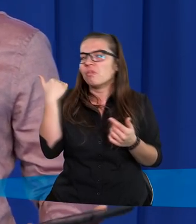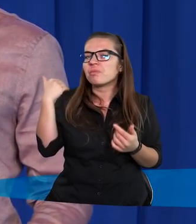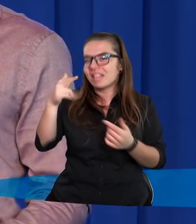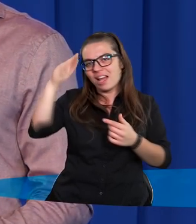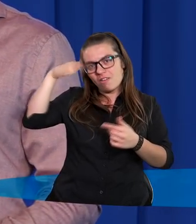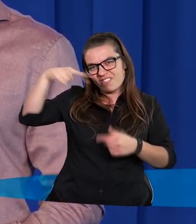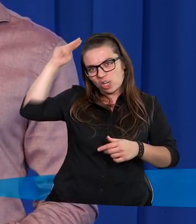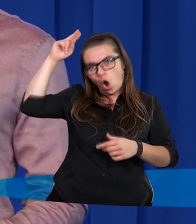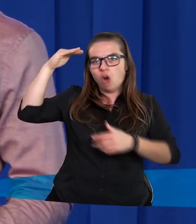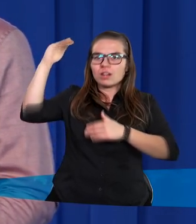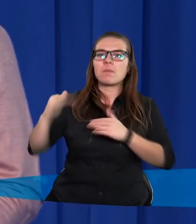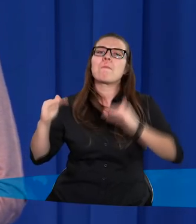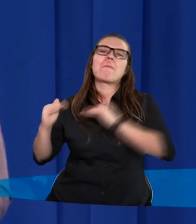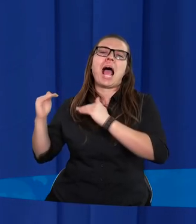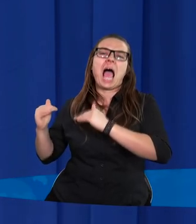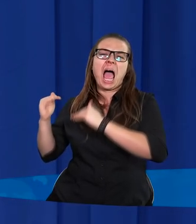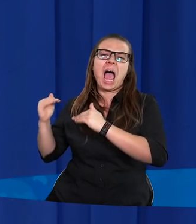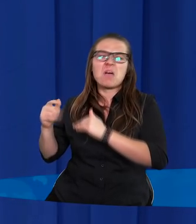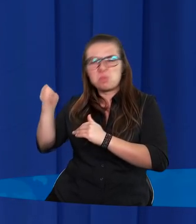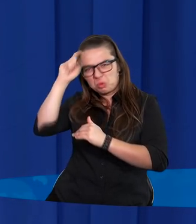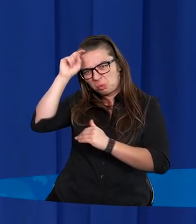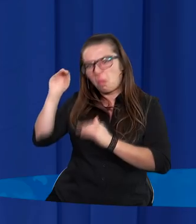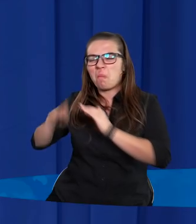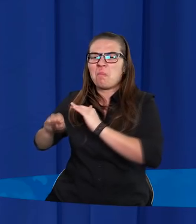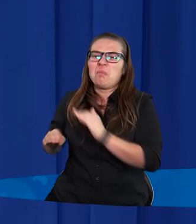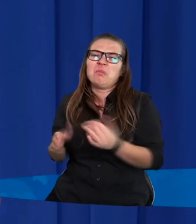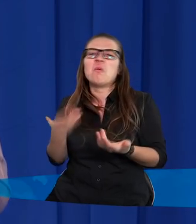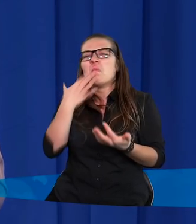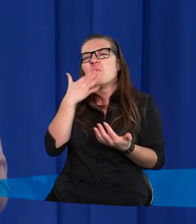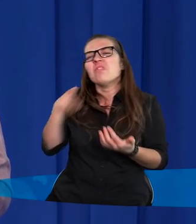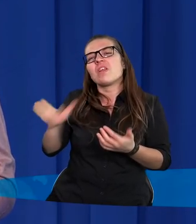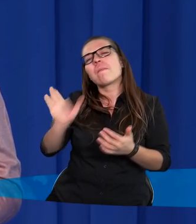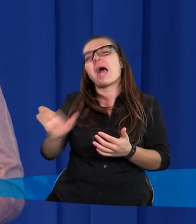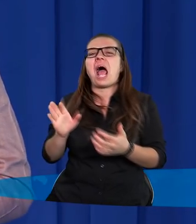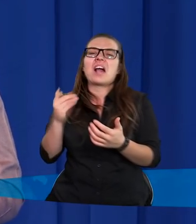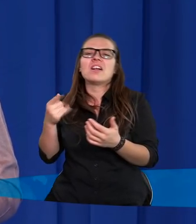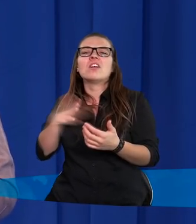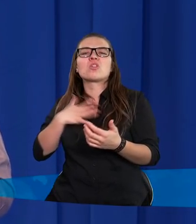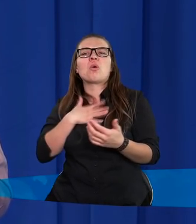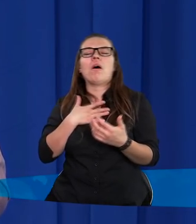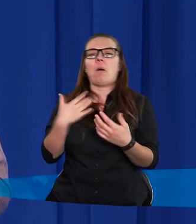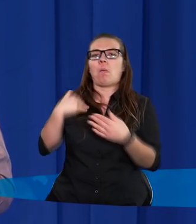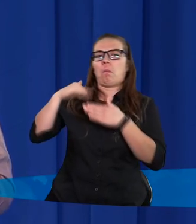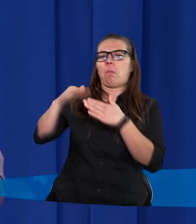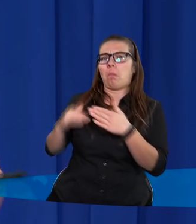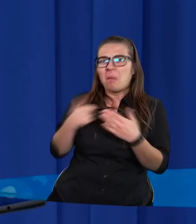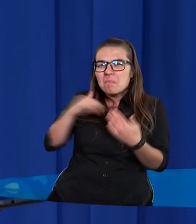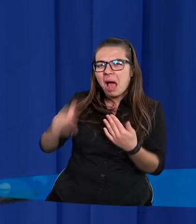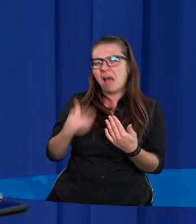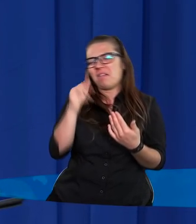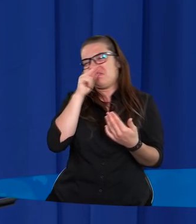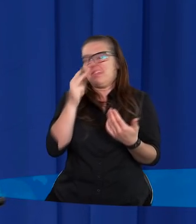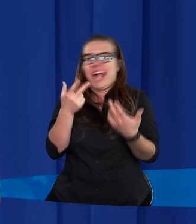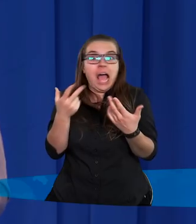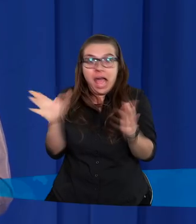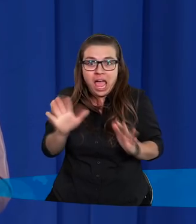Napoleon Bonaparte, niski człowiek. Inni mówią o jakichś kompleksach, które jakoby miał z tego powodu. A okazuje się, że